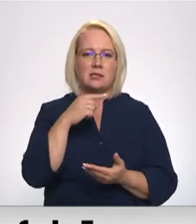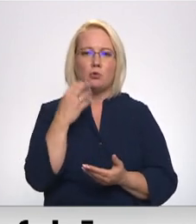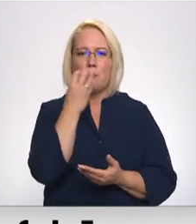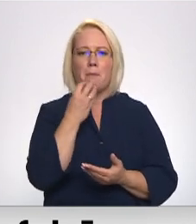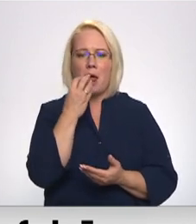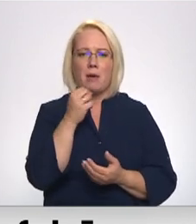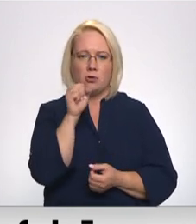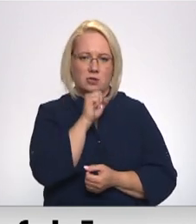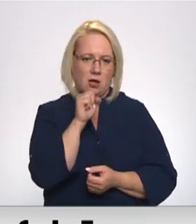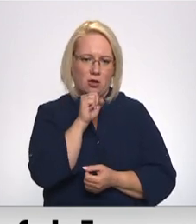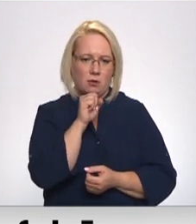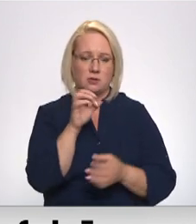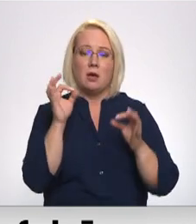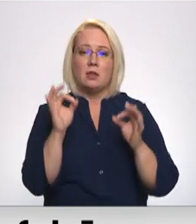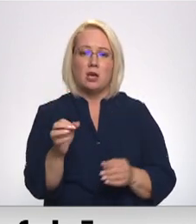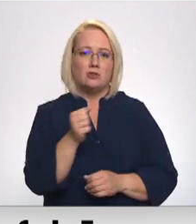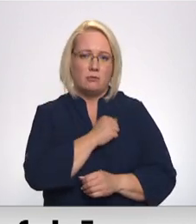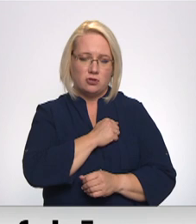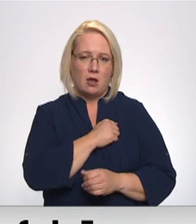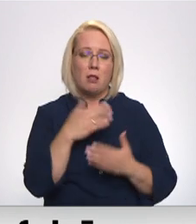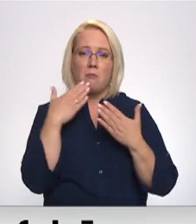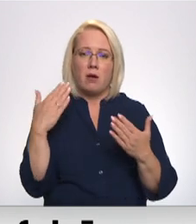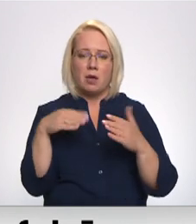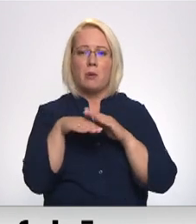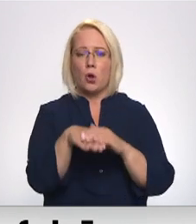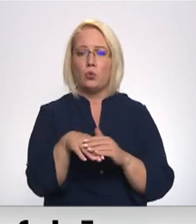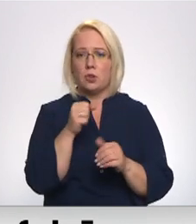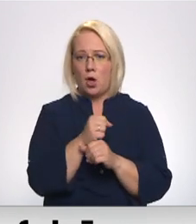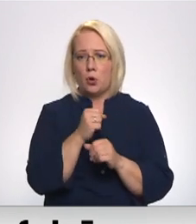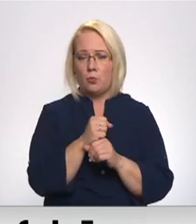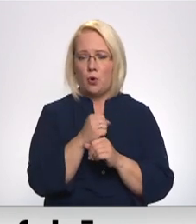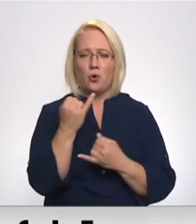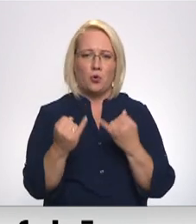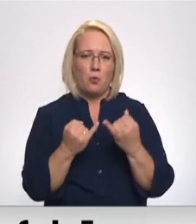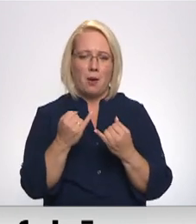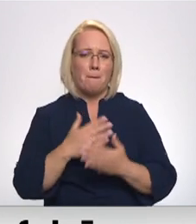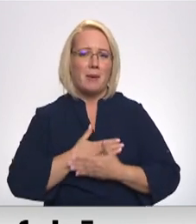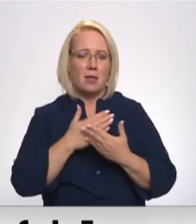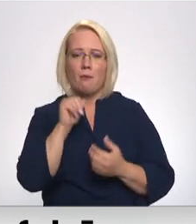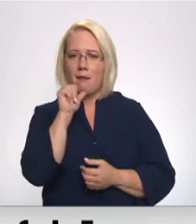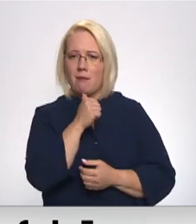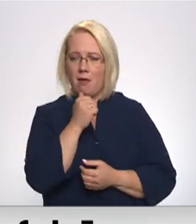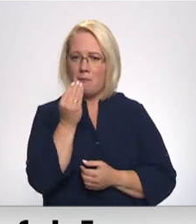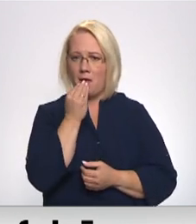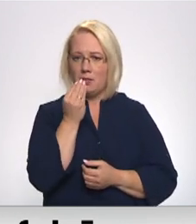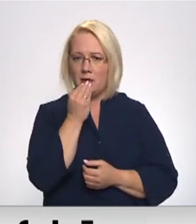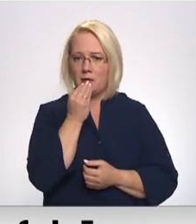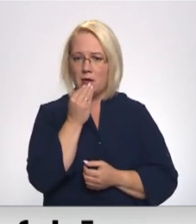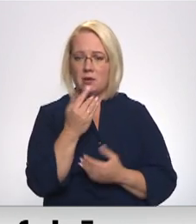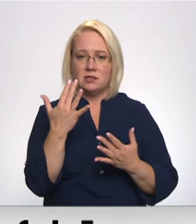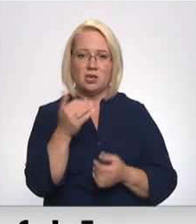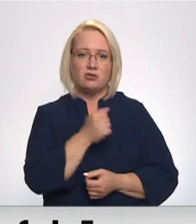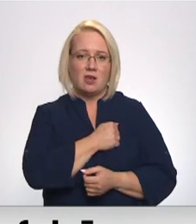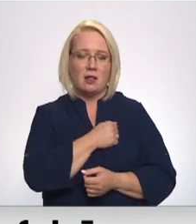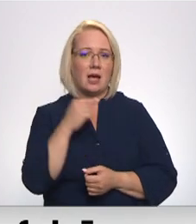Tiešām žēl! Paldies jums par ieguldīto darbu, rūpēm, mīlestību un gardajām maltītēm. Cik žēl, ka